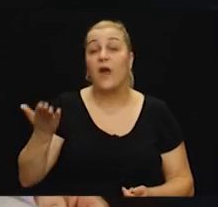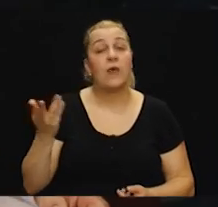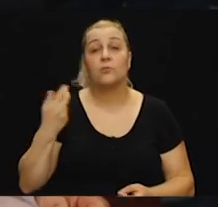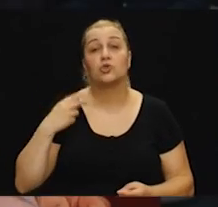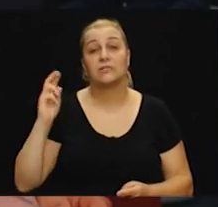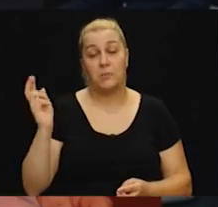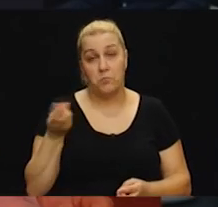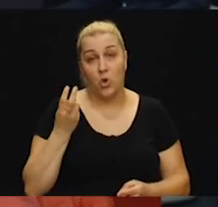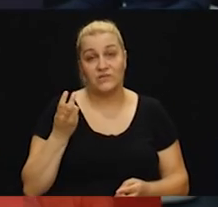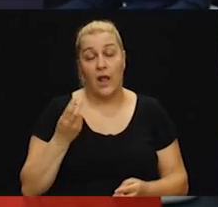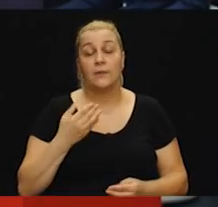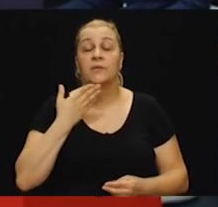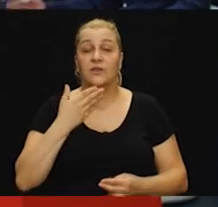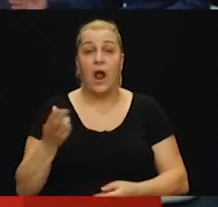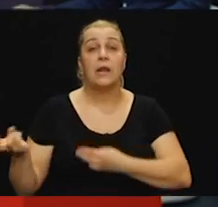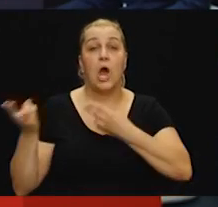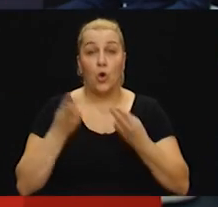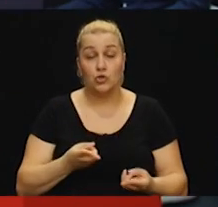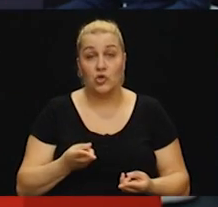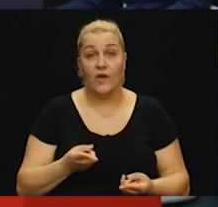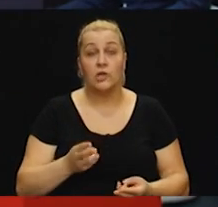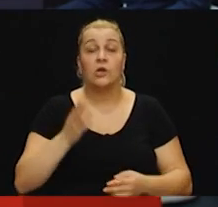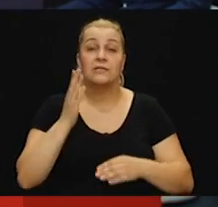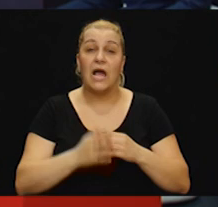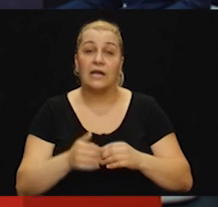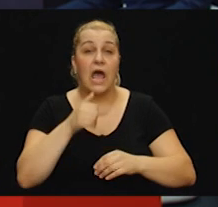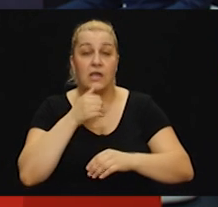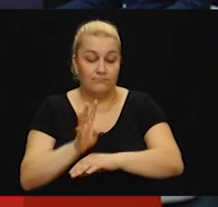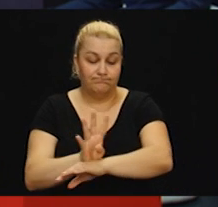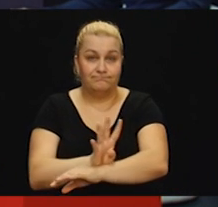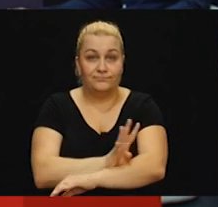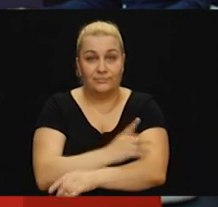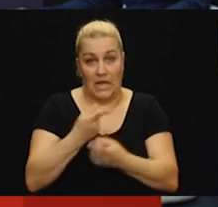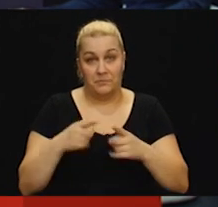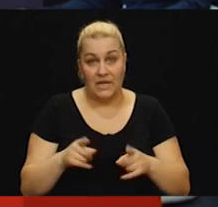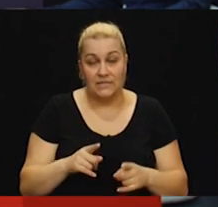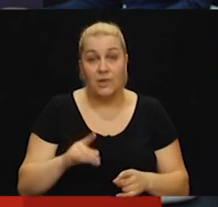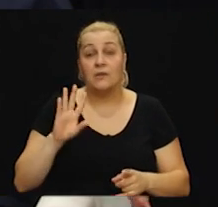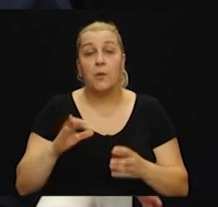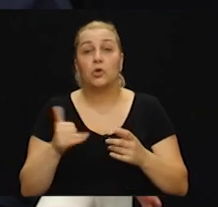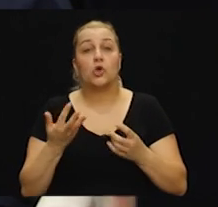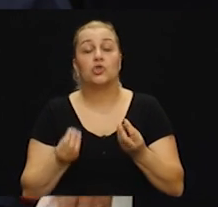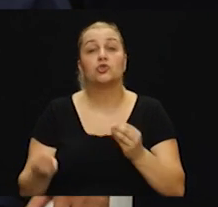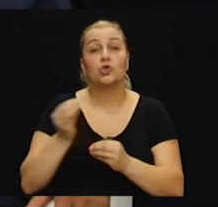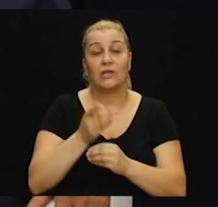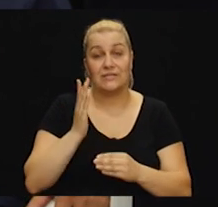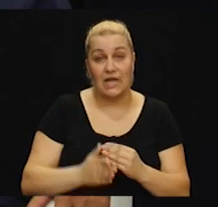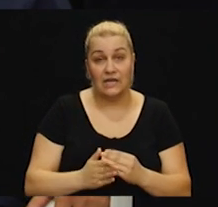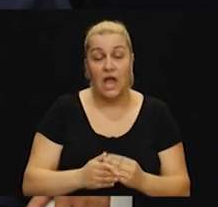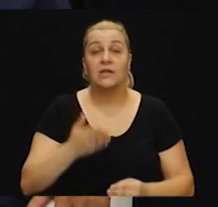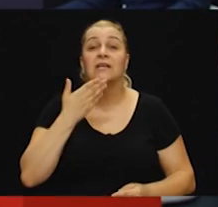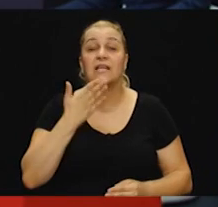pozvali. Hvala lijepo na gostovanju. Za kraj, dirljivije je da nije moglo biti. Roland, imamo li šta dodati za kraj, kratko?